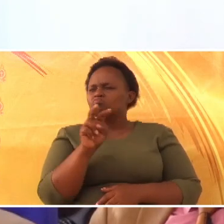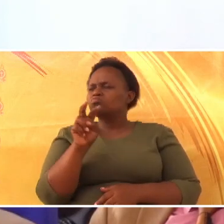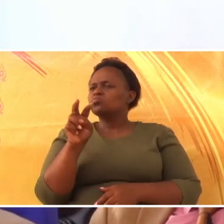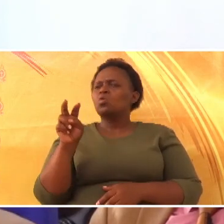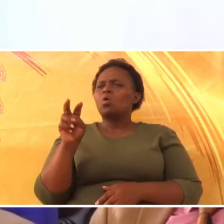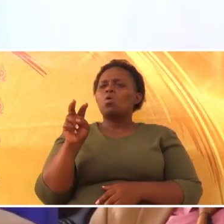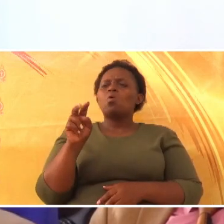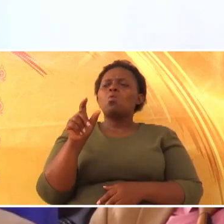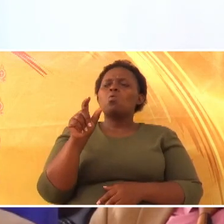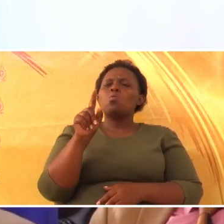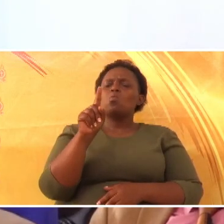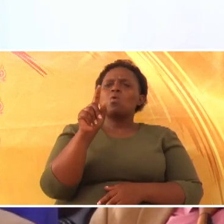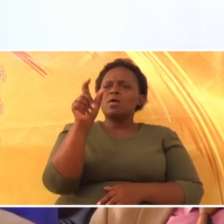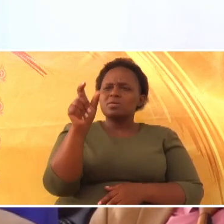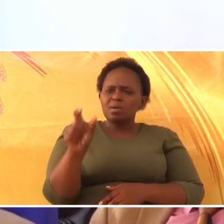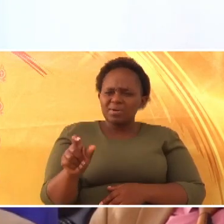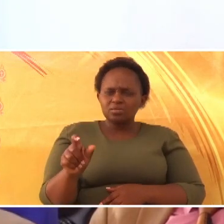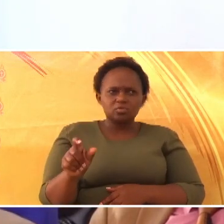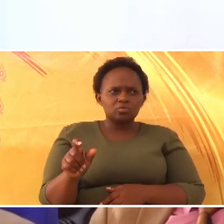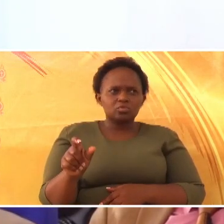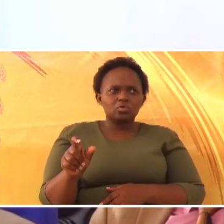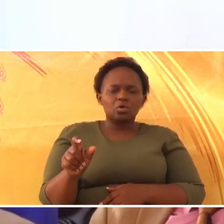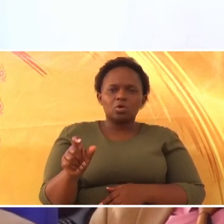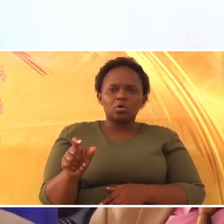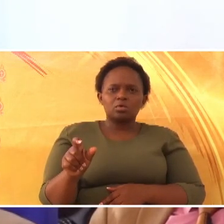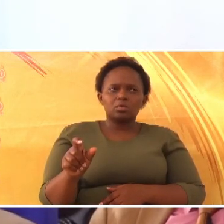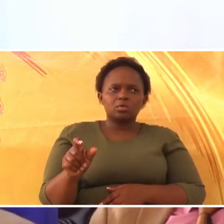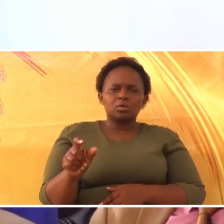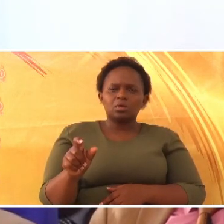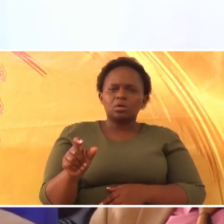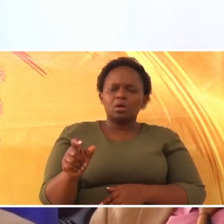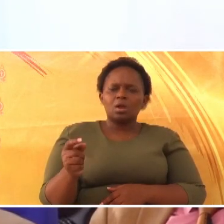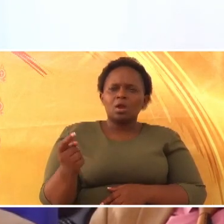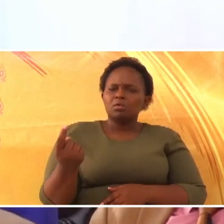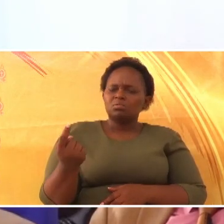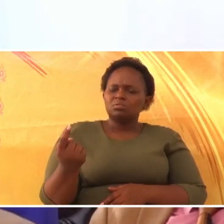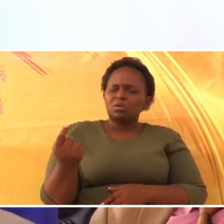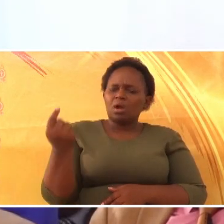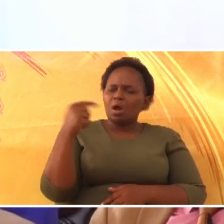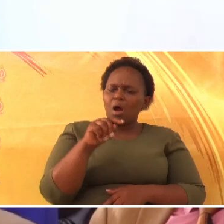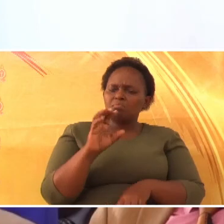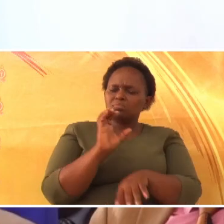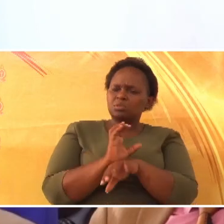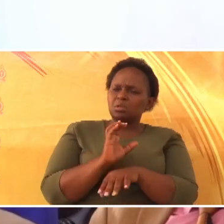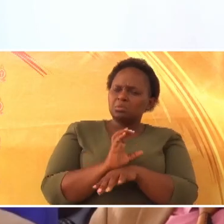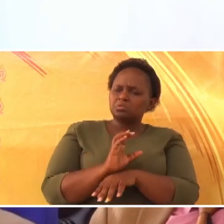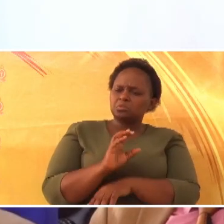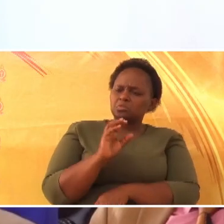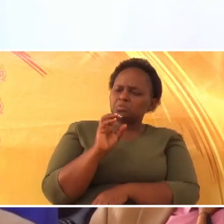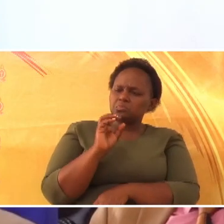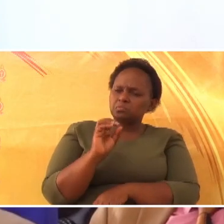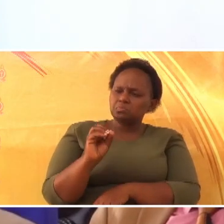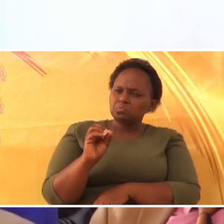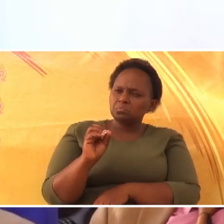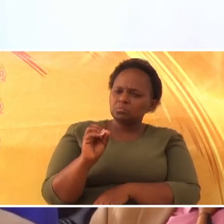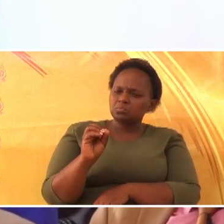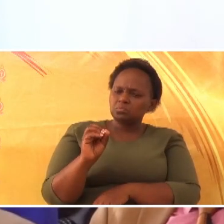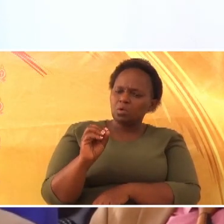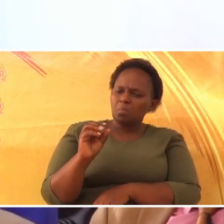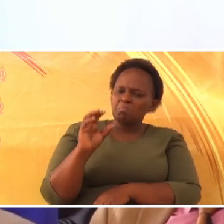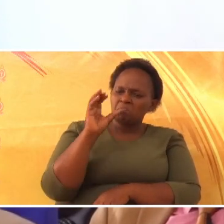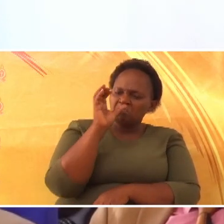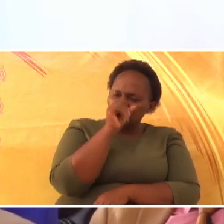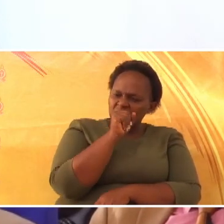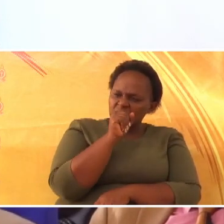mzee moja, wanaume moja, wa many fellowship, hakuwa na kuja kanisani. Hame kosa, wiki